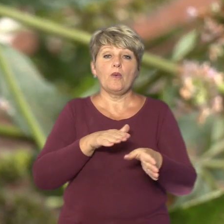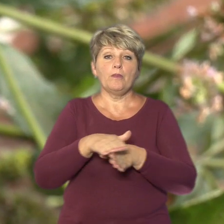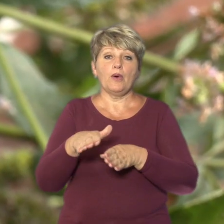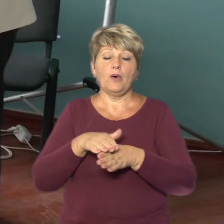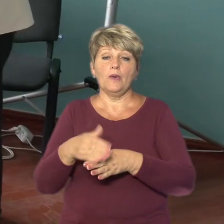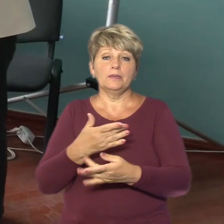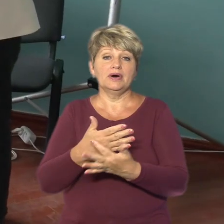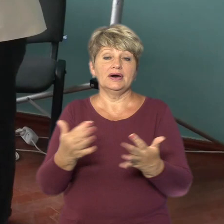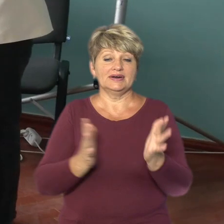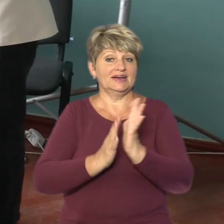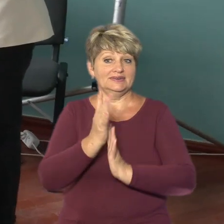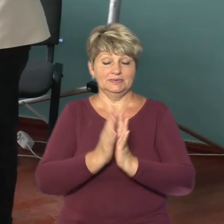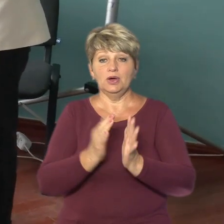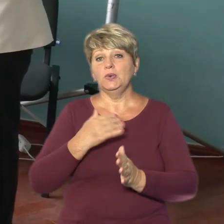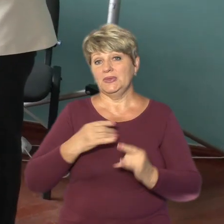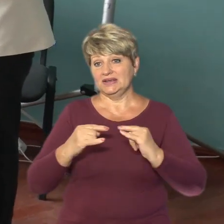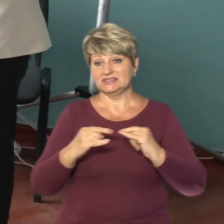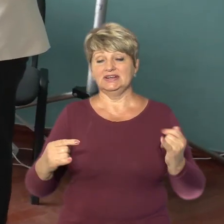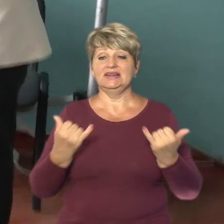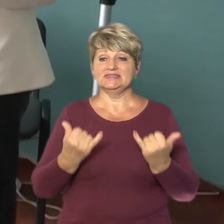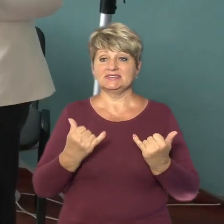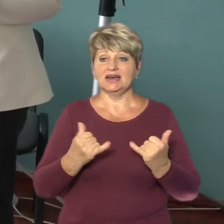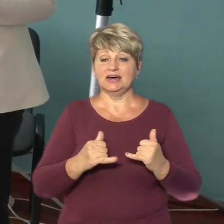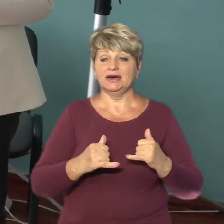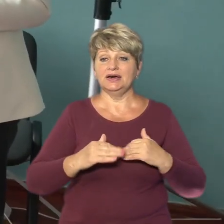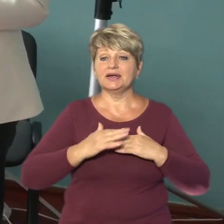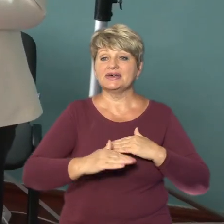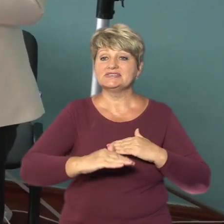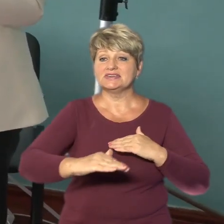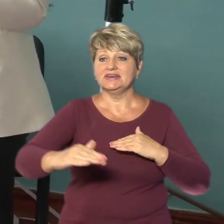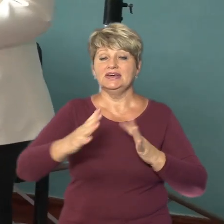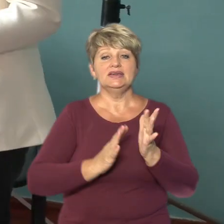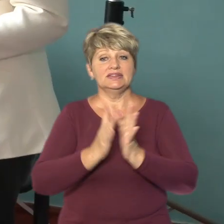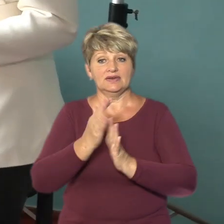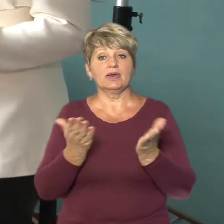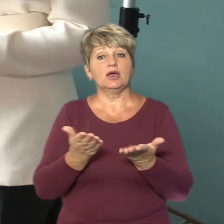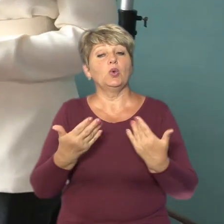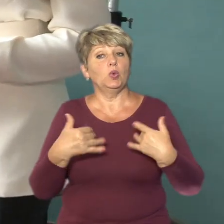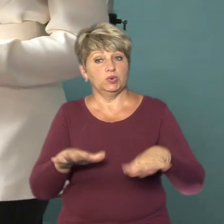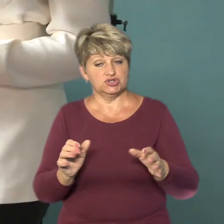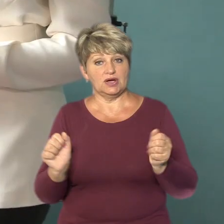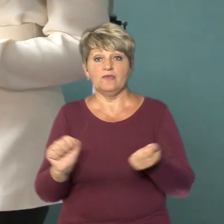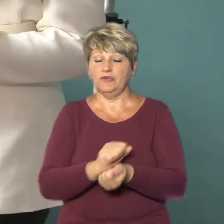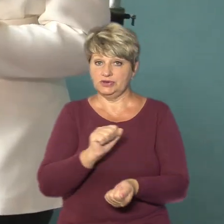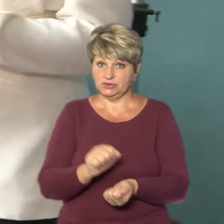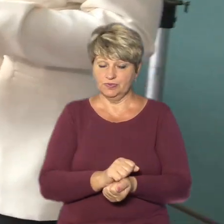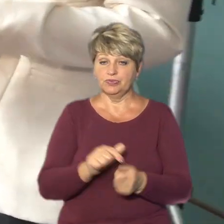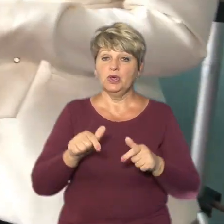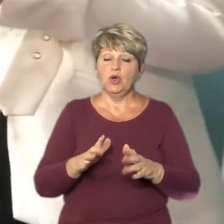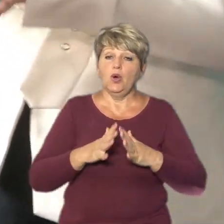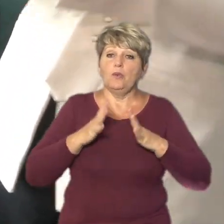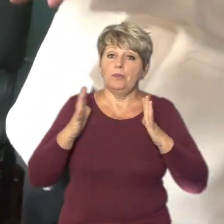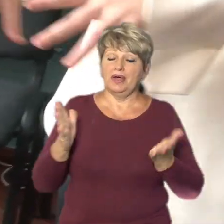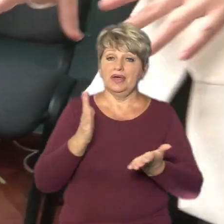різнотрав'ям. У нас на столі зараз розкладені трави, які вже висушені. Тут найбільше